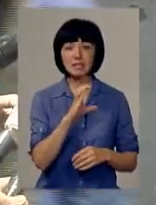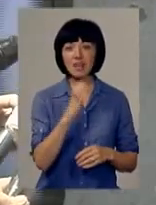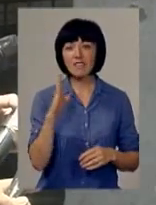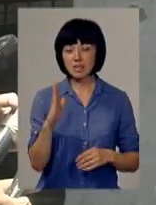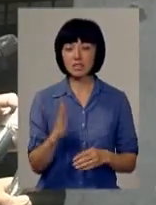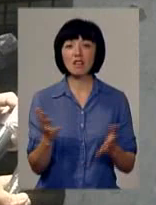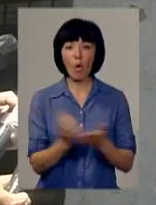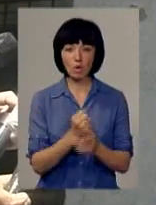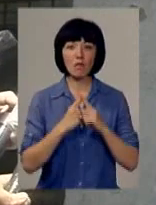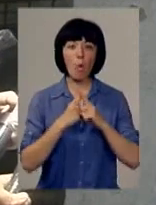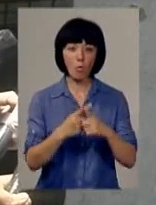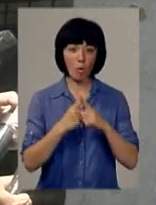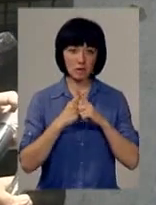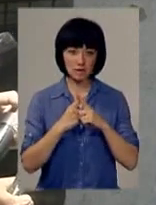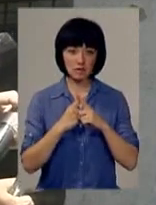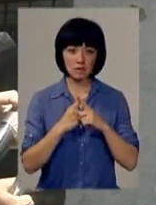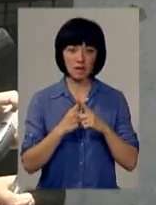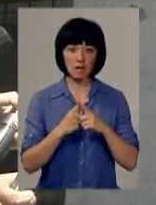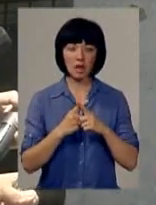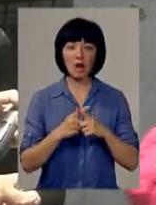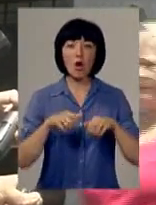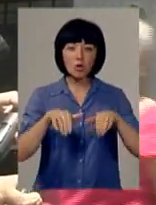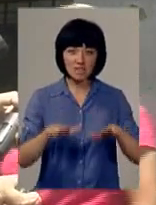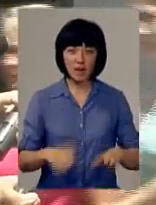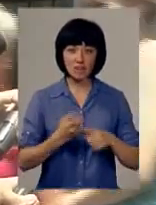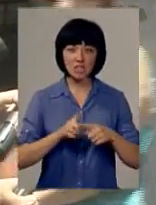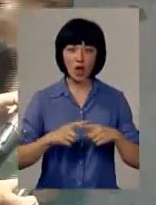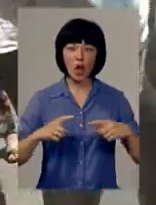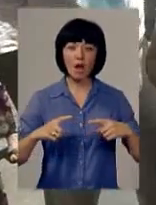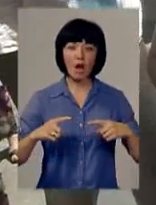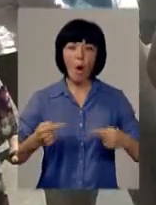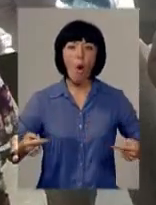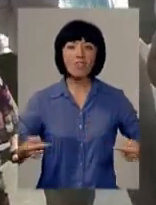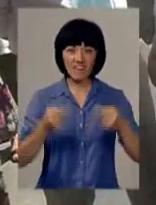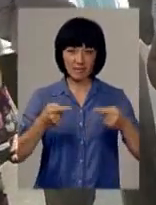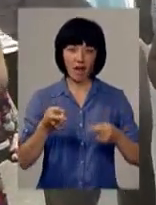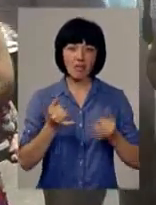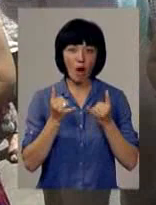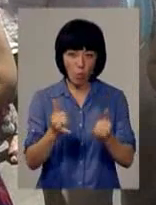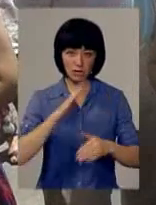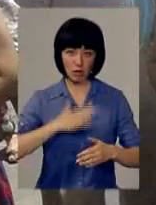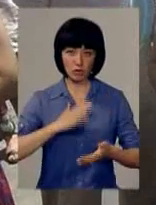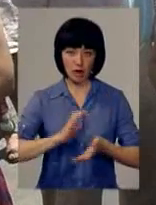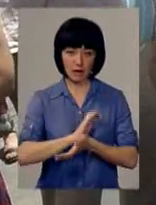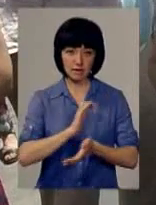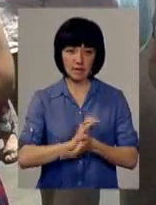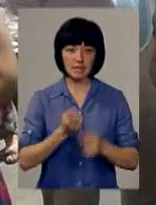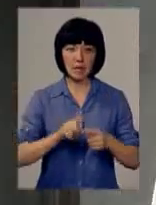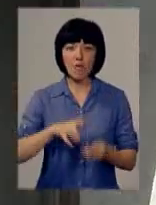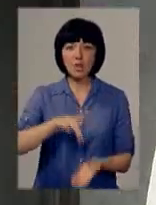компроміси, розв'язував ці конфлікти на користь нашої газети. Це був осередок справжньої